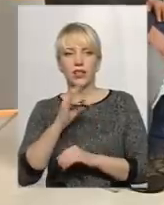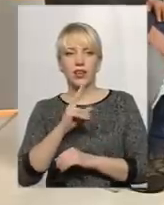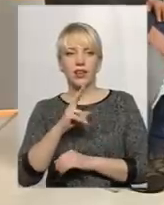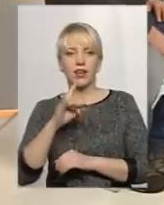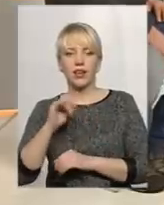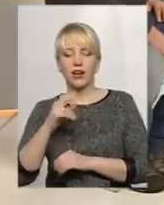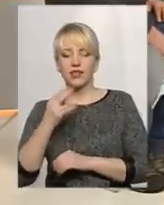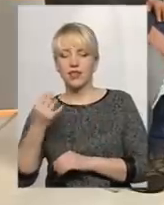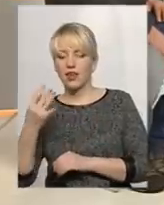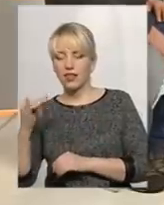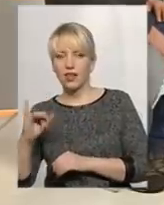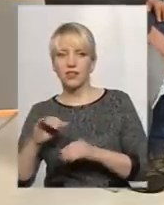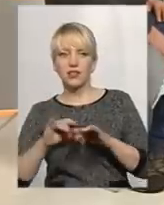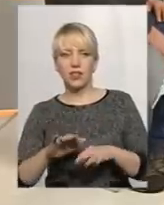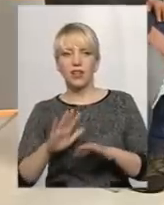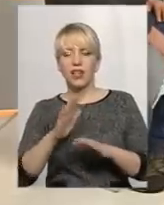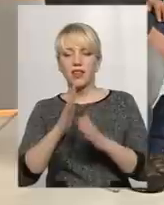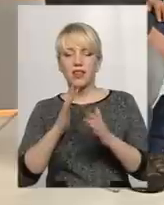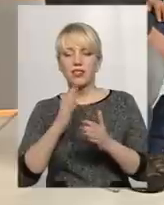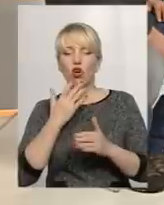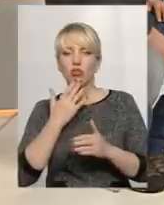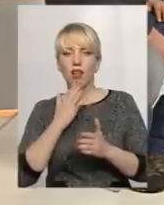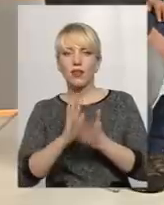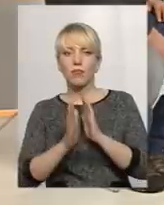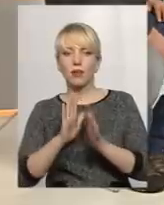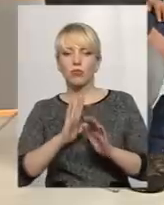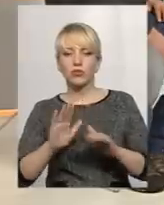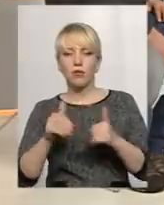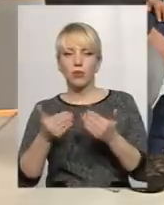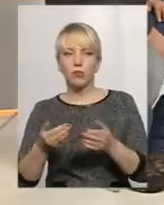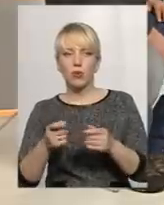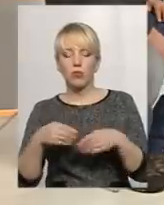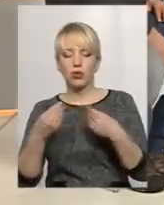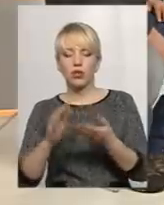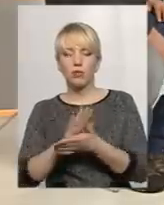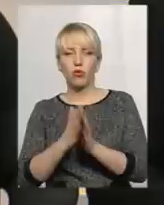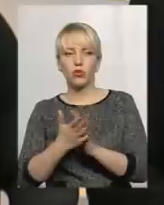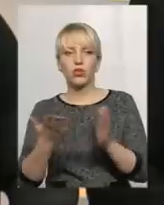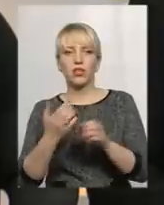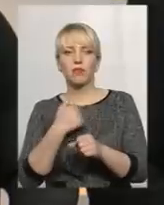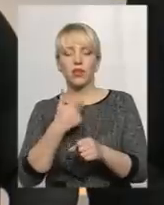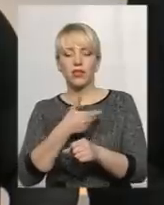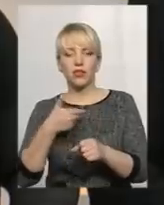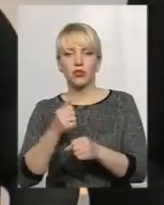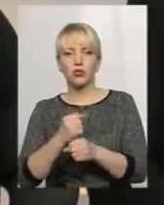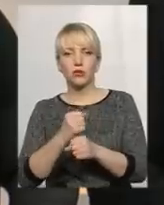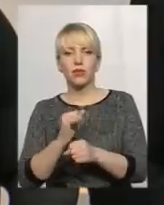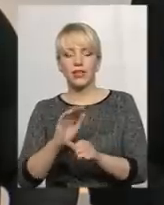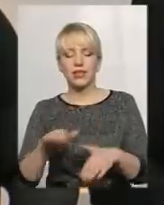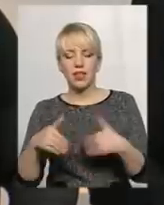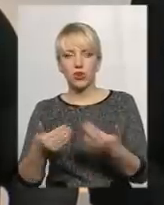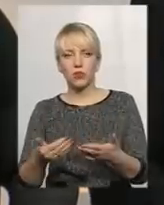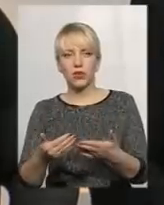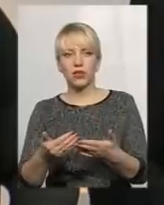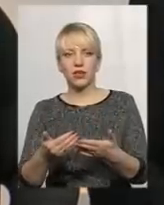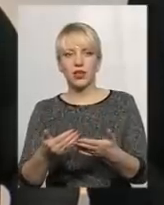Національним природним парком було запропонувано Міністерству екології і природних ресурсів подано положення, яке ми розробили і зарекомендували,